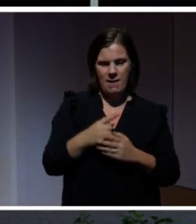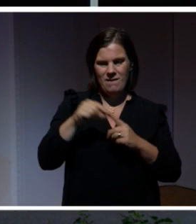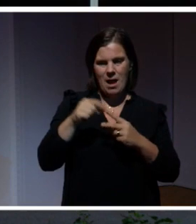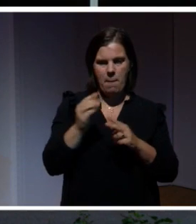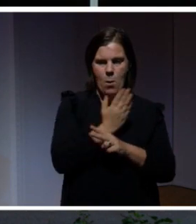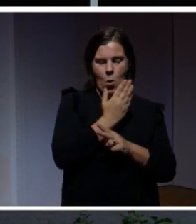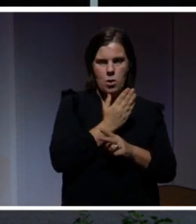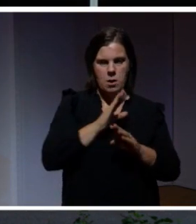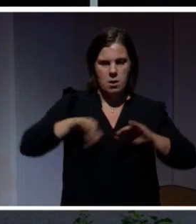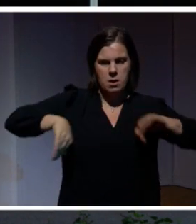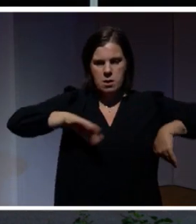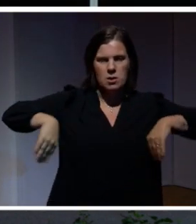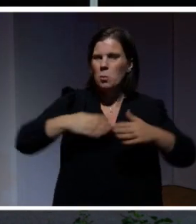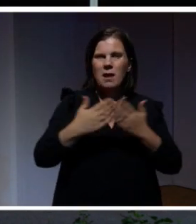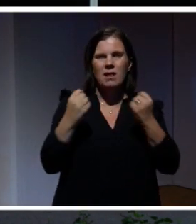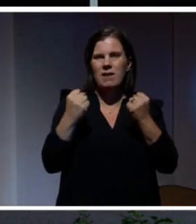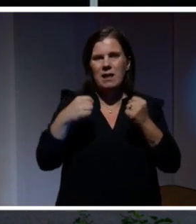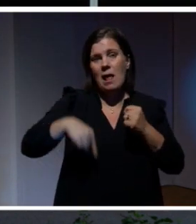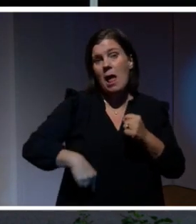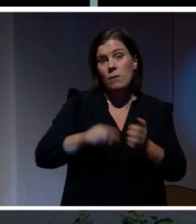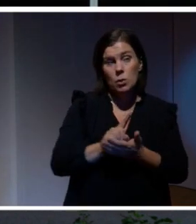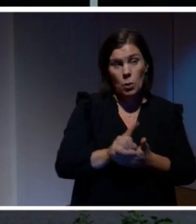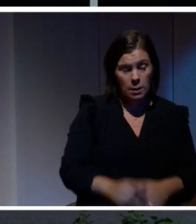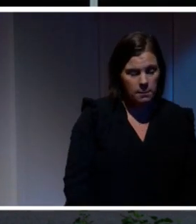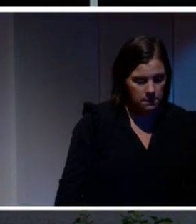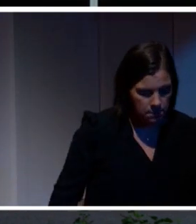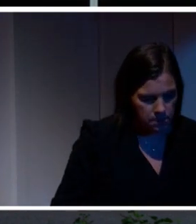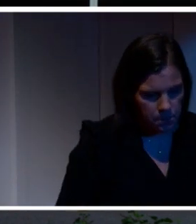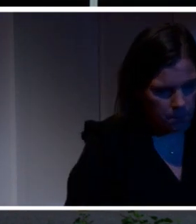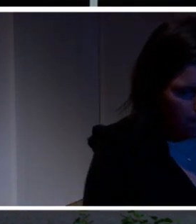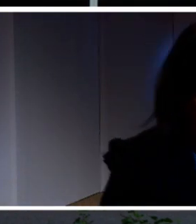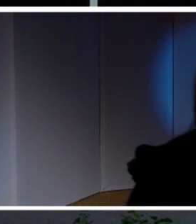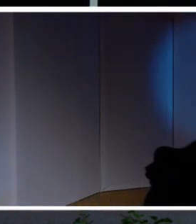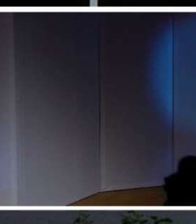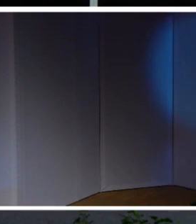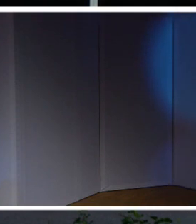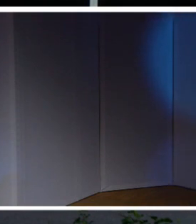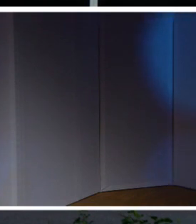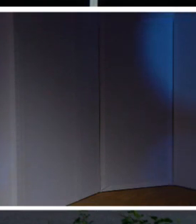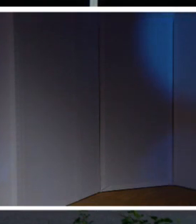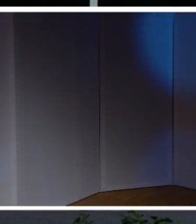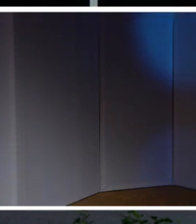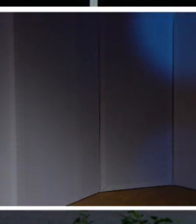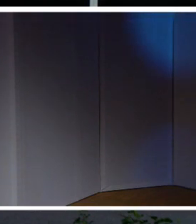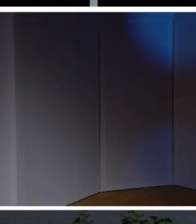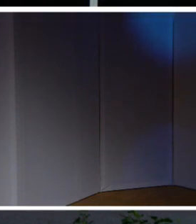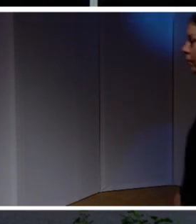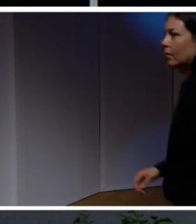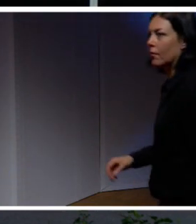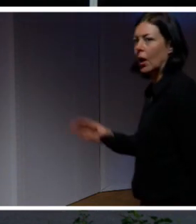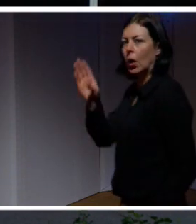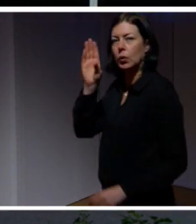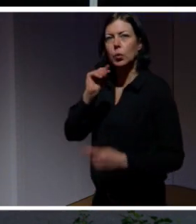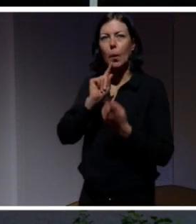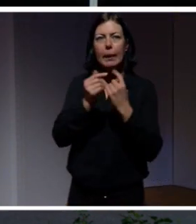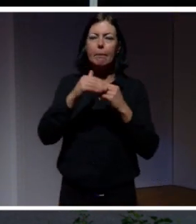bort saker om mig som inte är relevant för den här situationen i den här stunden. Och det här öppnar också för helt andra sätt att se på begreppet. Det här är inte bara någonting